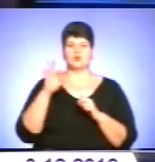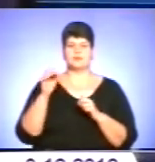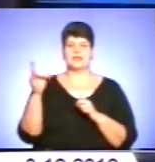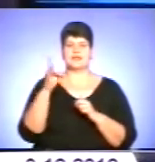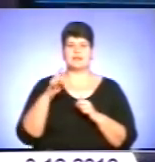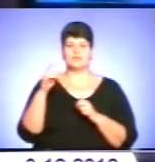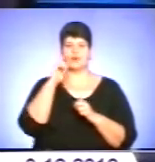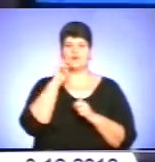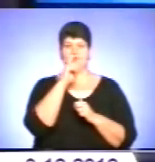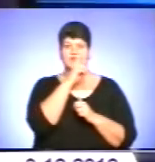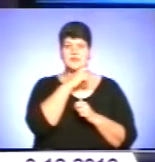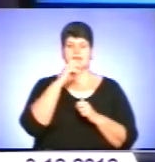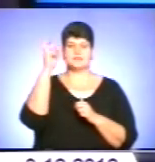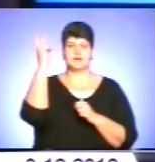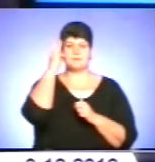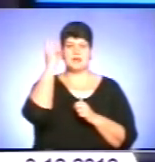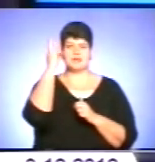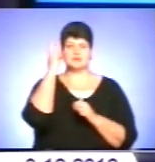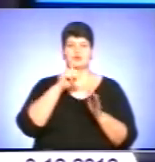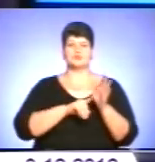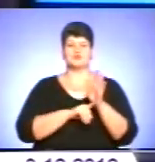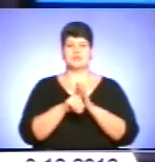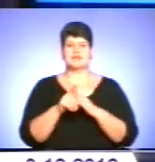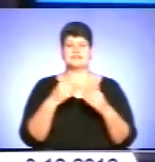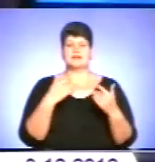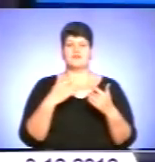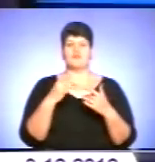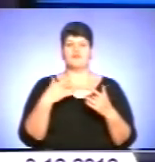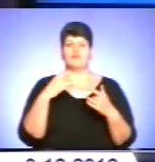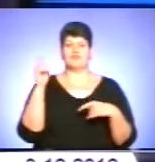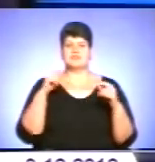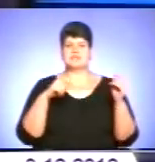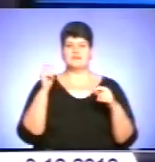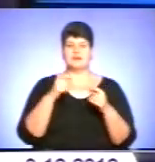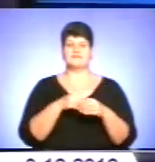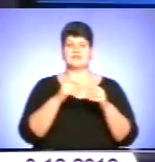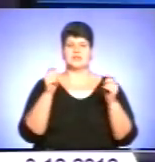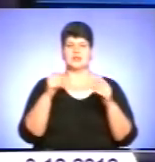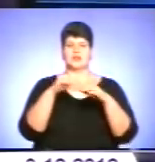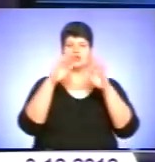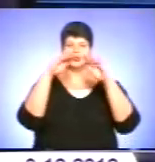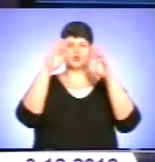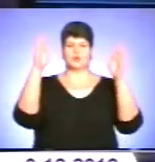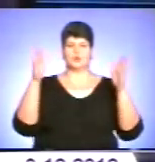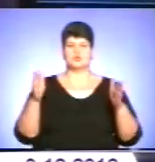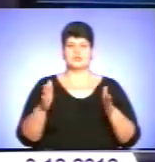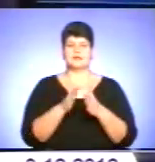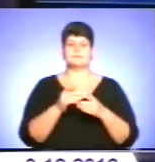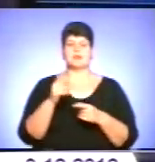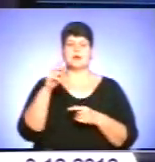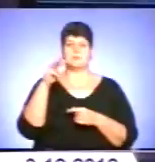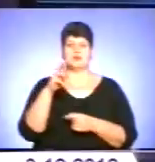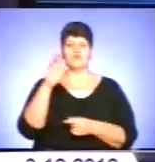Києва, Вінниці, Хмельницького. Починається фестиваль відкриття меморіальної дошки Михайлу Форгелю – багаторічному художньому керівнику